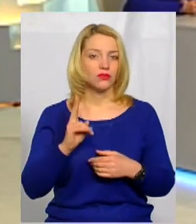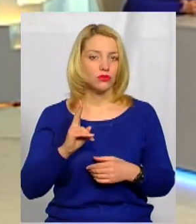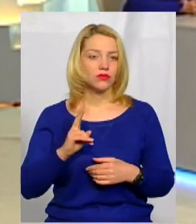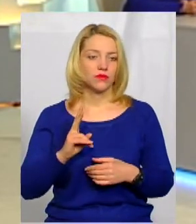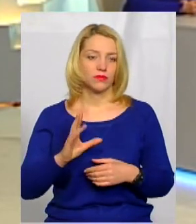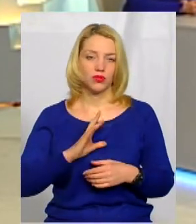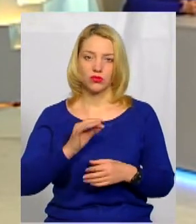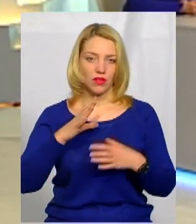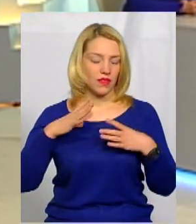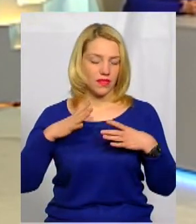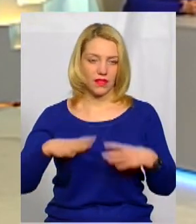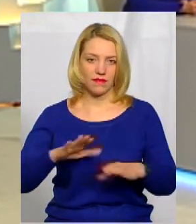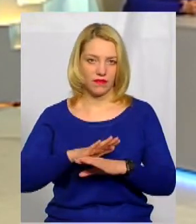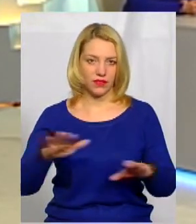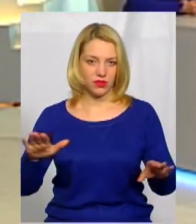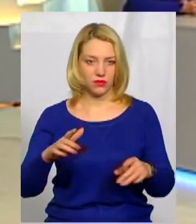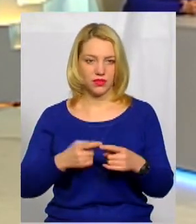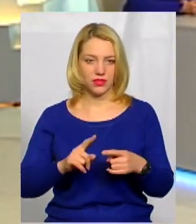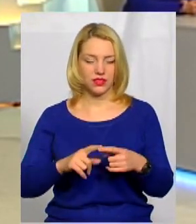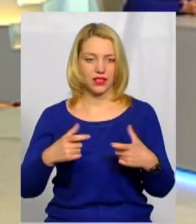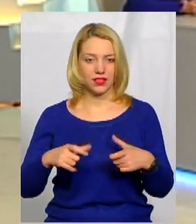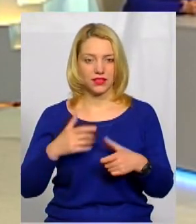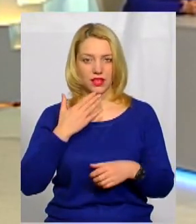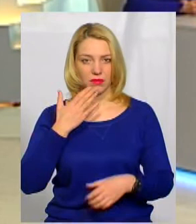не витримали цей екзамен?